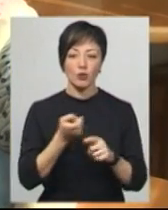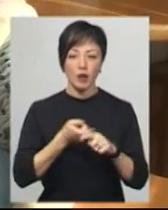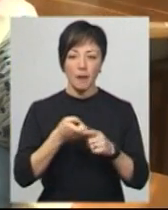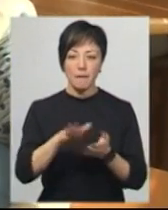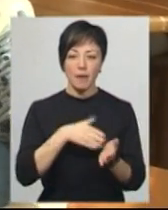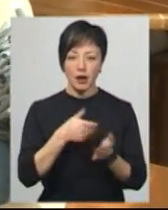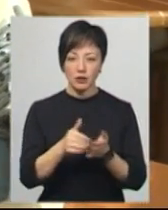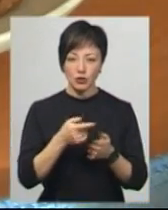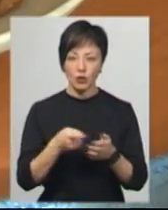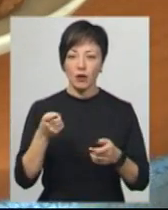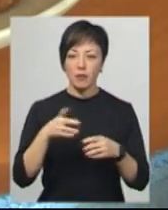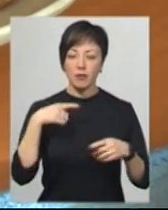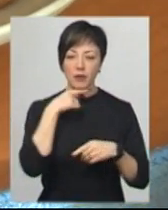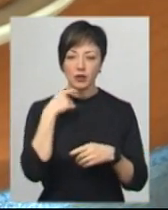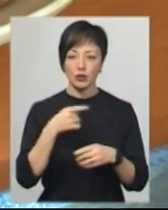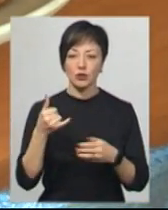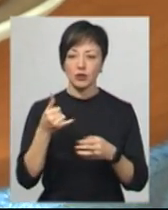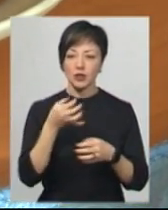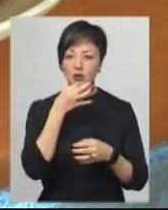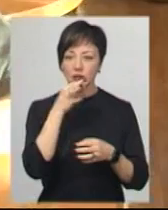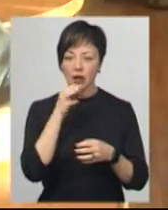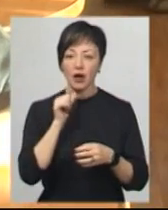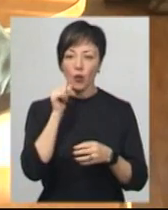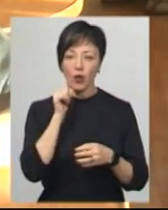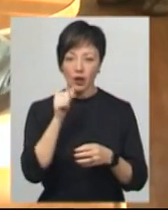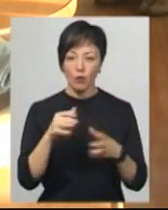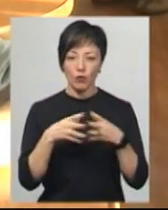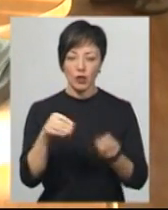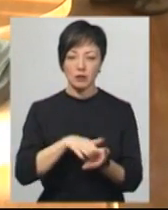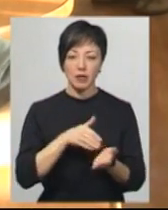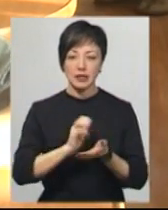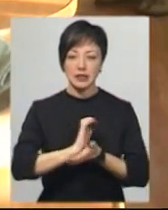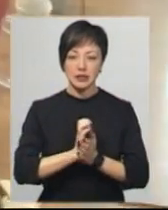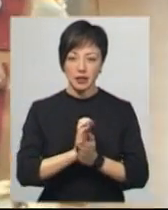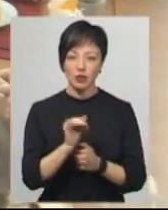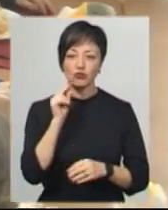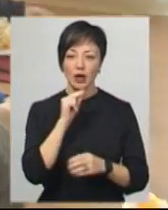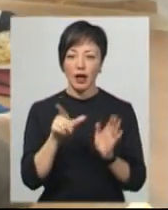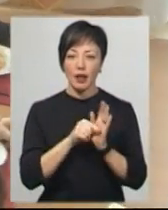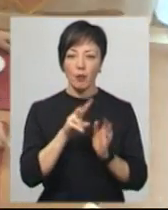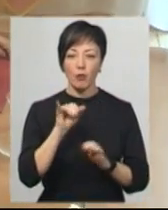бевстрогану, салат з квашеної капусти з соняшниковим насінням, грецький горіх, булка з маслом і сиром та чай з лимоном.